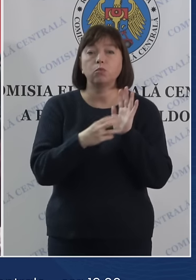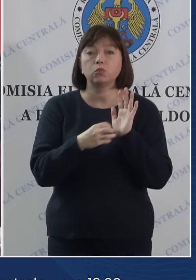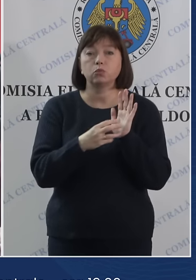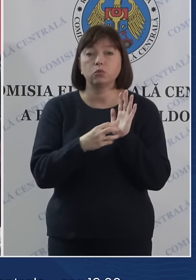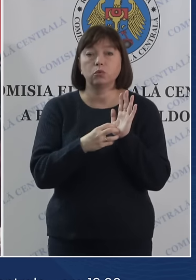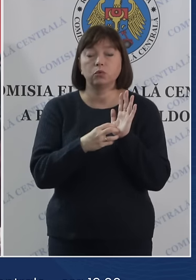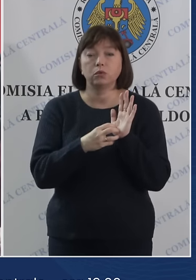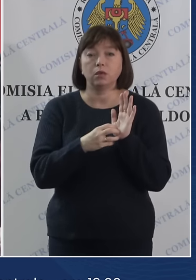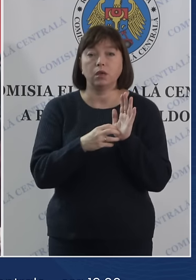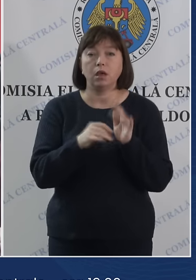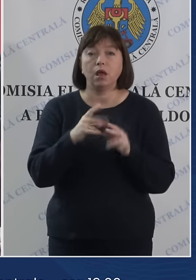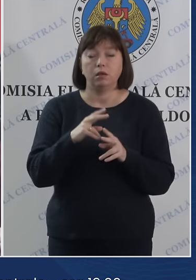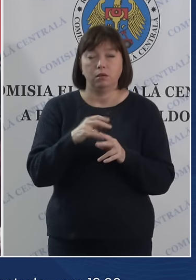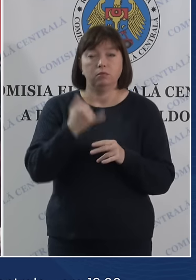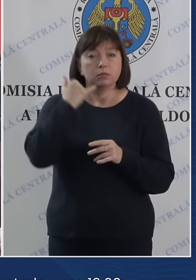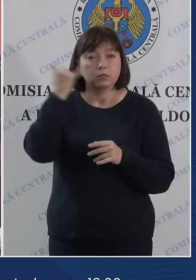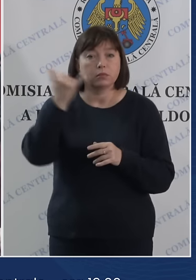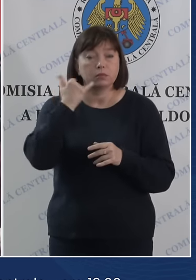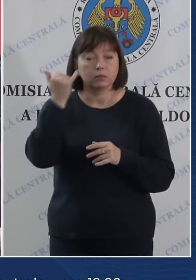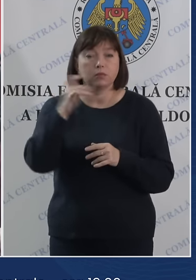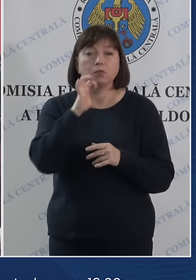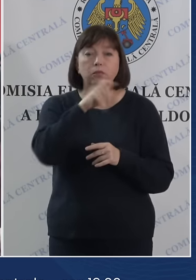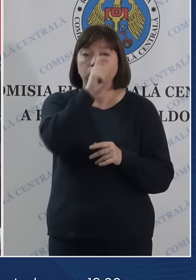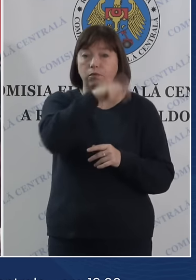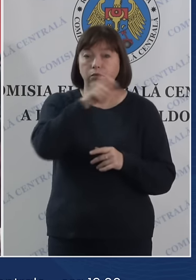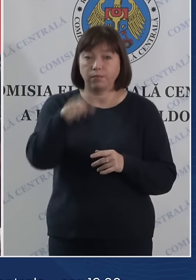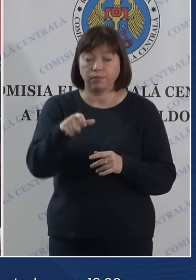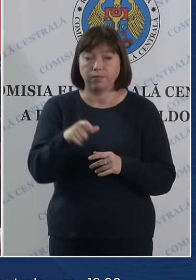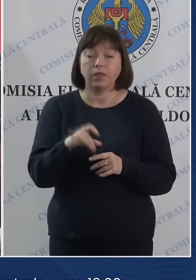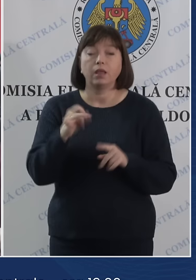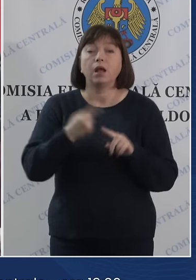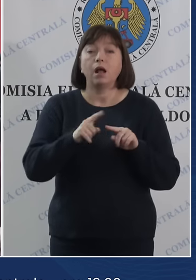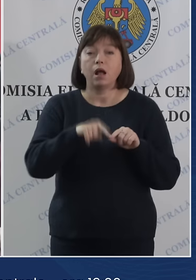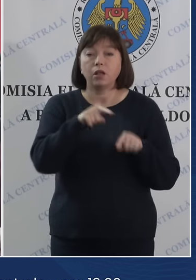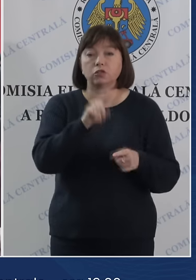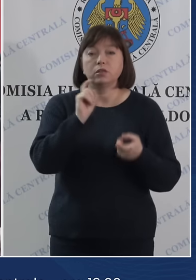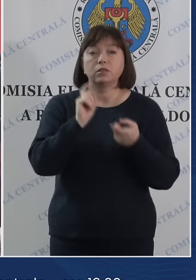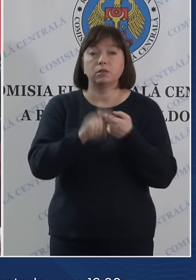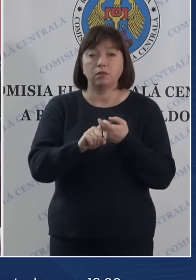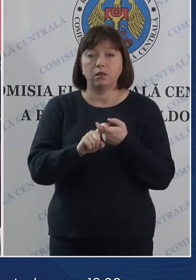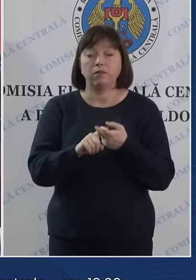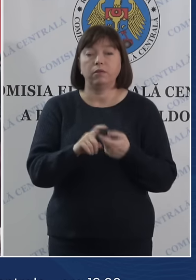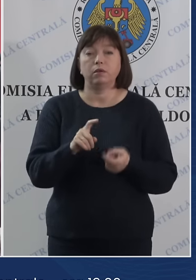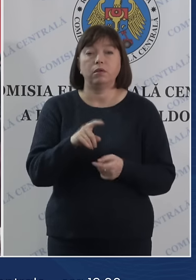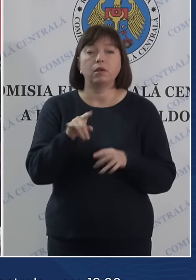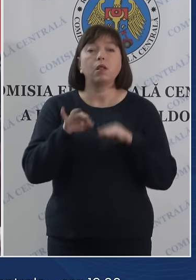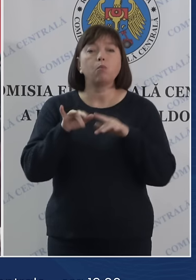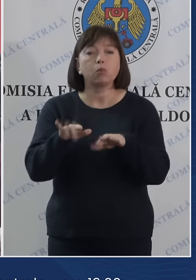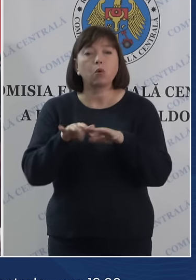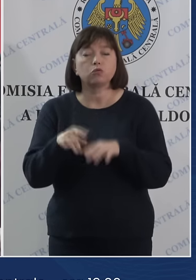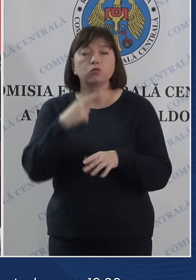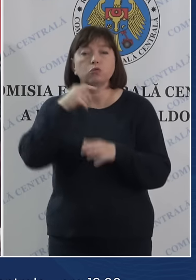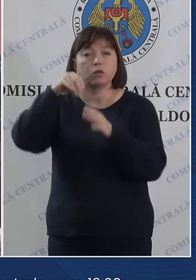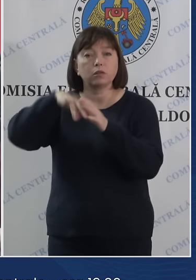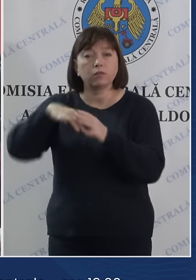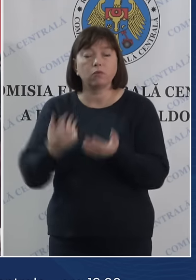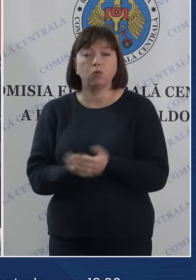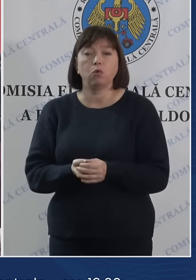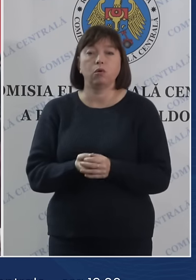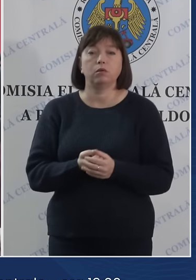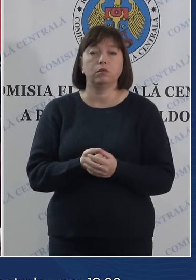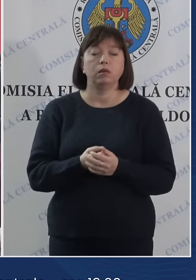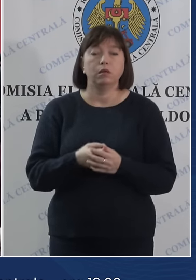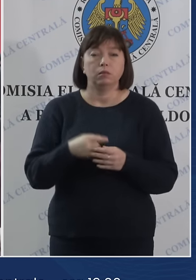adresări din partea alegătorilor. Acestea se referă în mare parte la procedura de vot, la